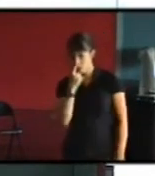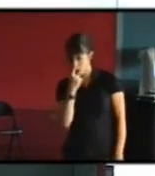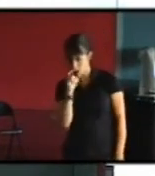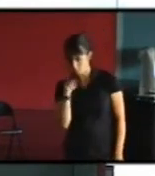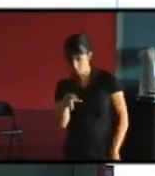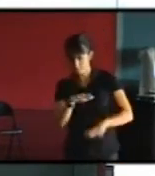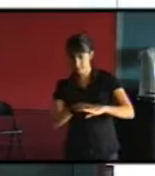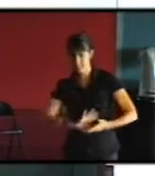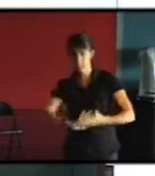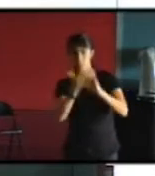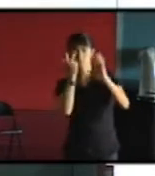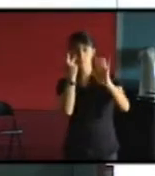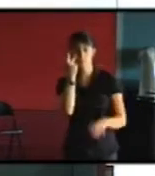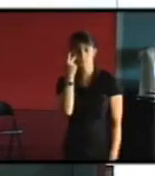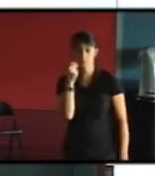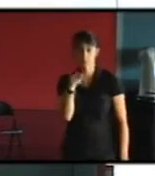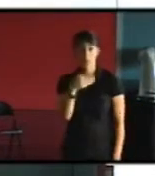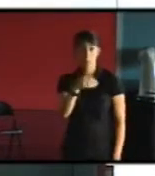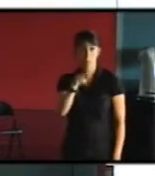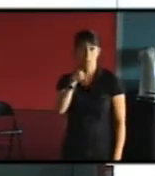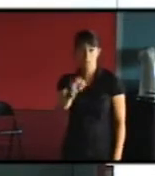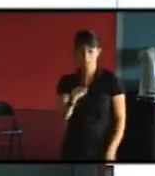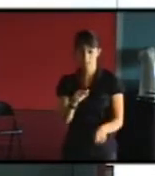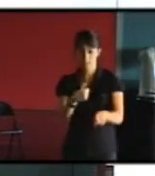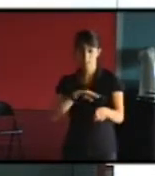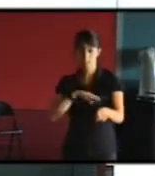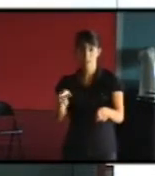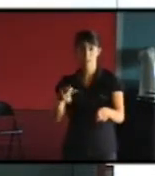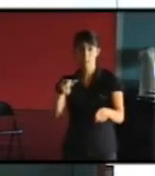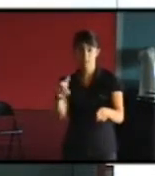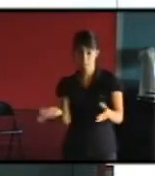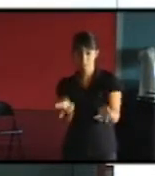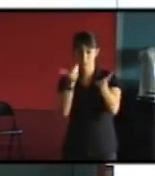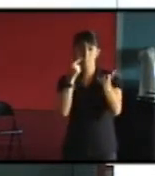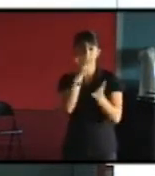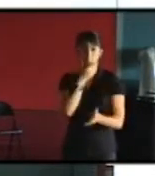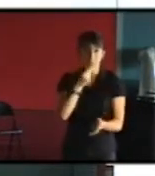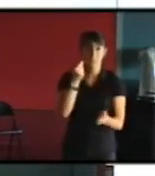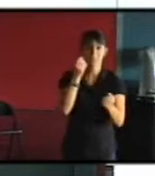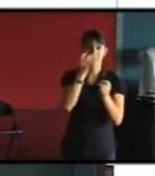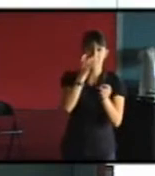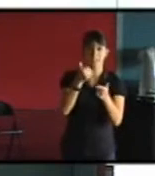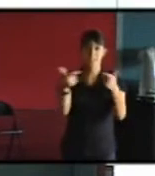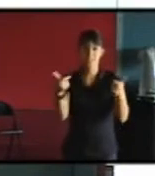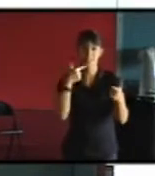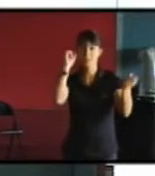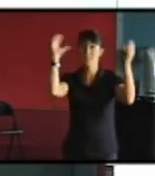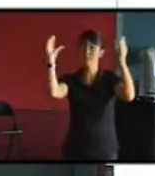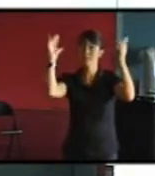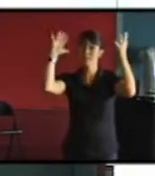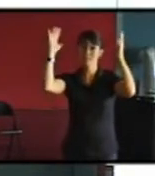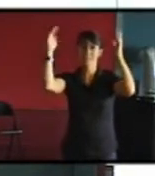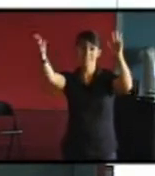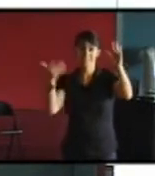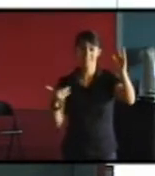et fait que ce quartier devenait un quartier attractif et donc évidemment aujourd'hui on ne se pose plus du tout